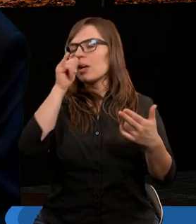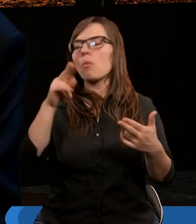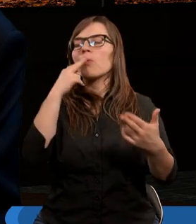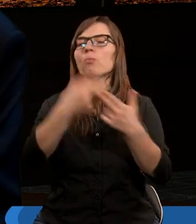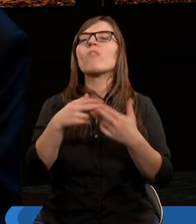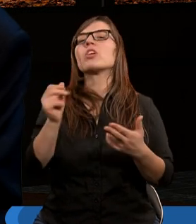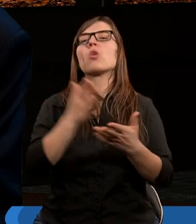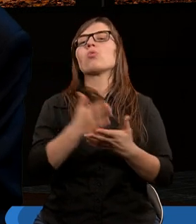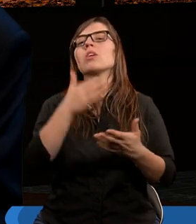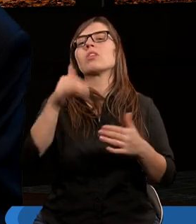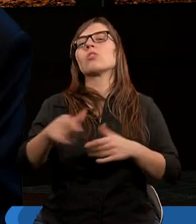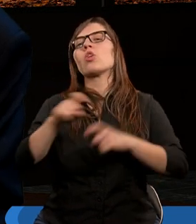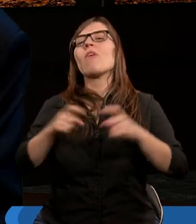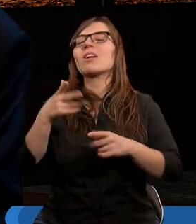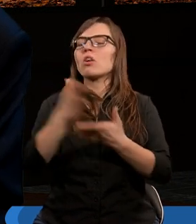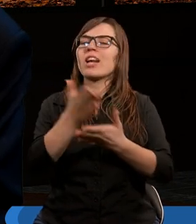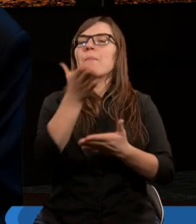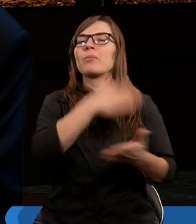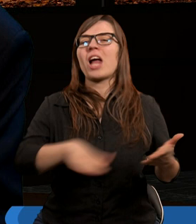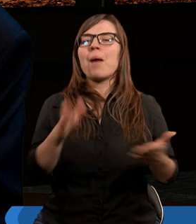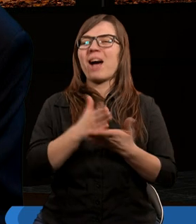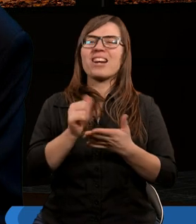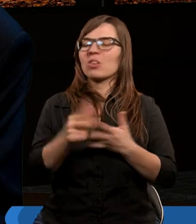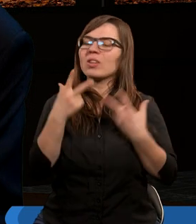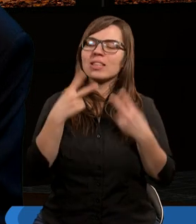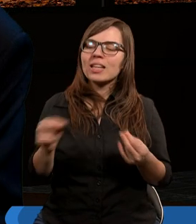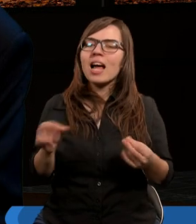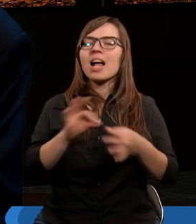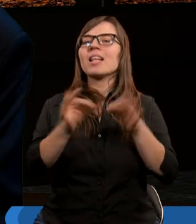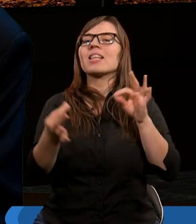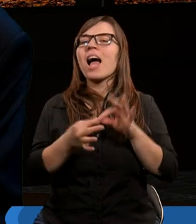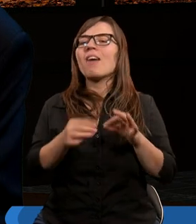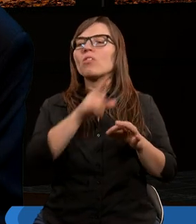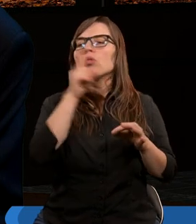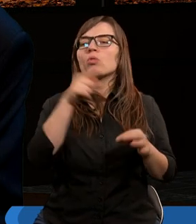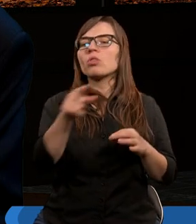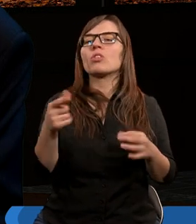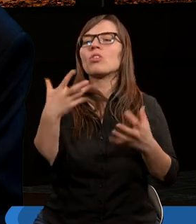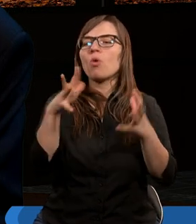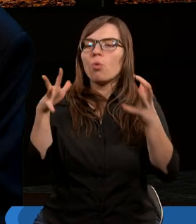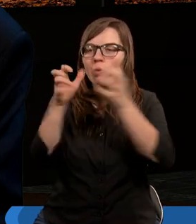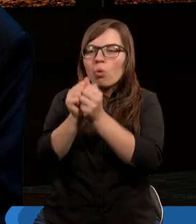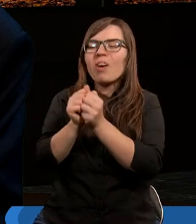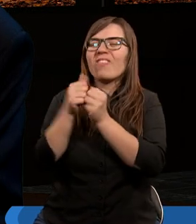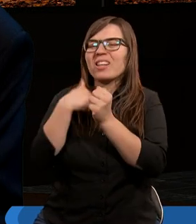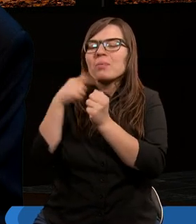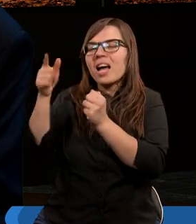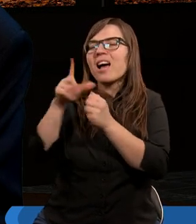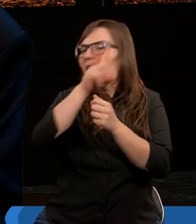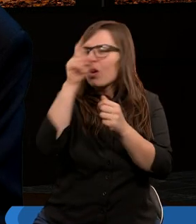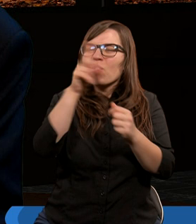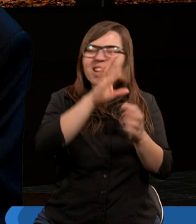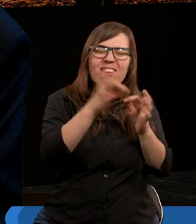mogę się cofnąć. Już nic, tylko przepaść. Nie. Nawet lecąc, możemy powiedzieć, Panie Jezu, uchwyć mnie. Nieraz są takie